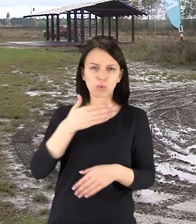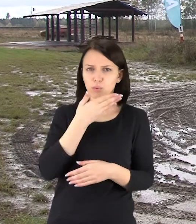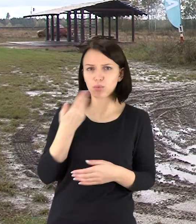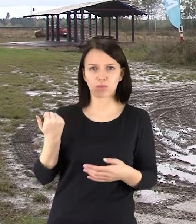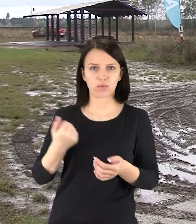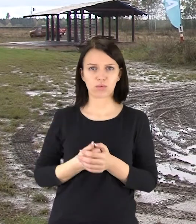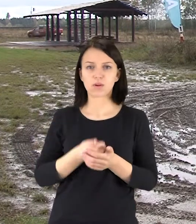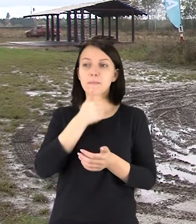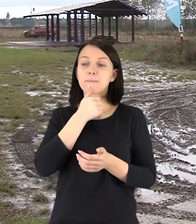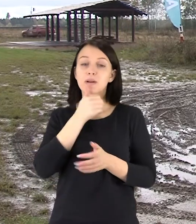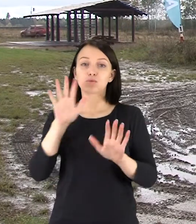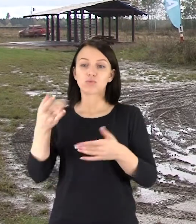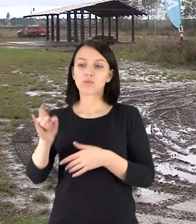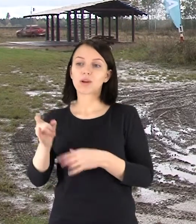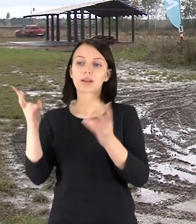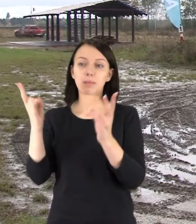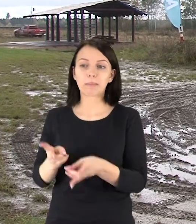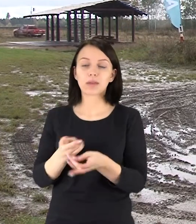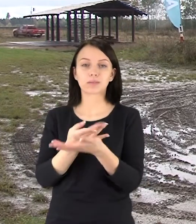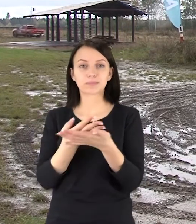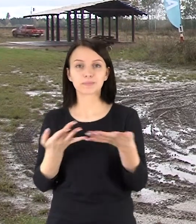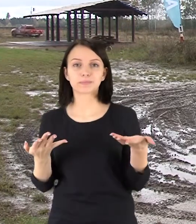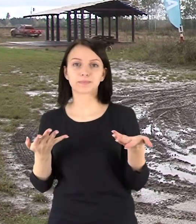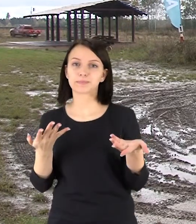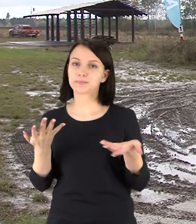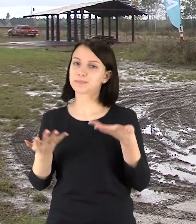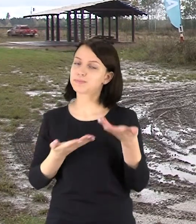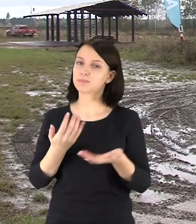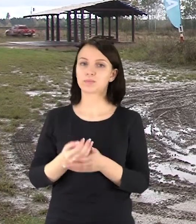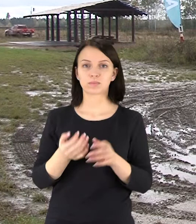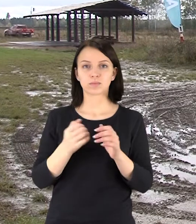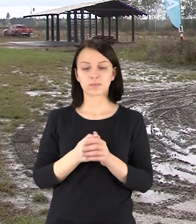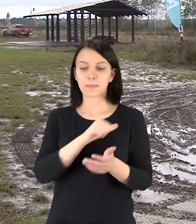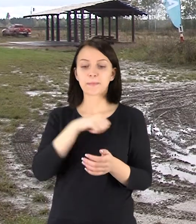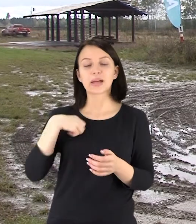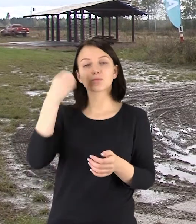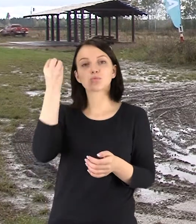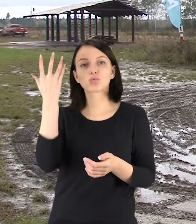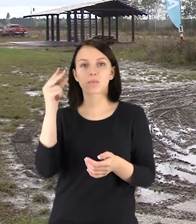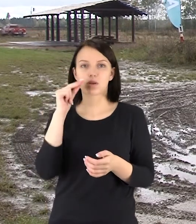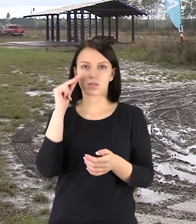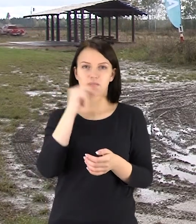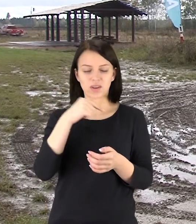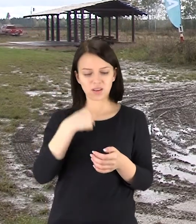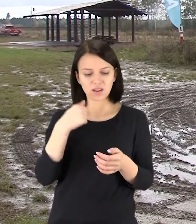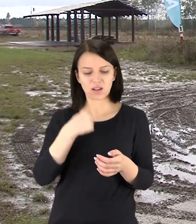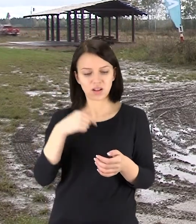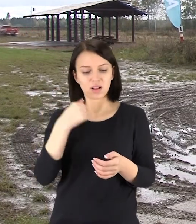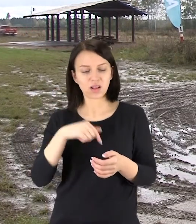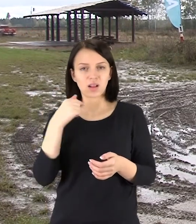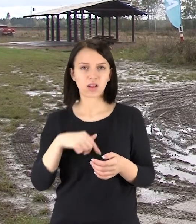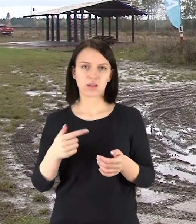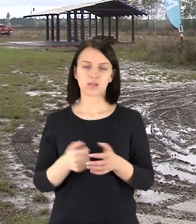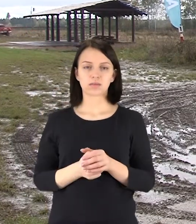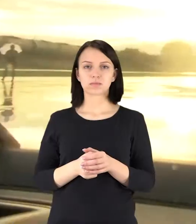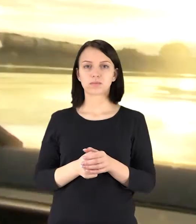kiek paskui gali kainuoti vėl. Na, jeigu įvyktų nelaimę, tai mes suprantam, kad mes prakeiksim save,